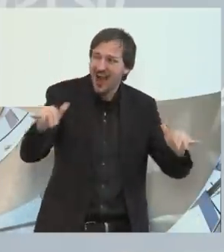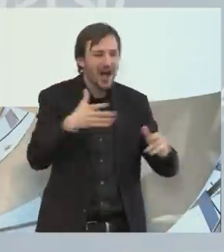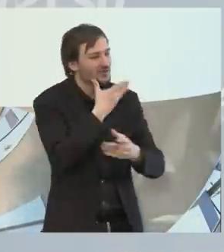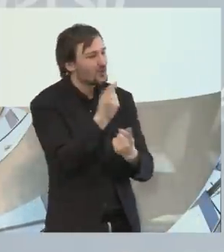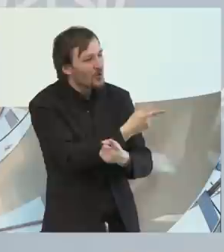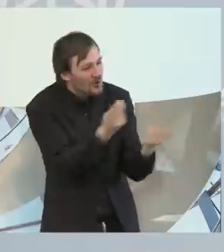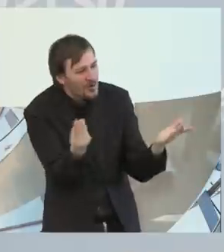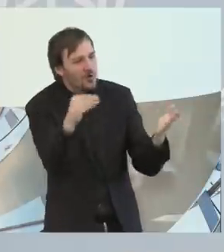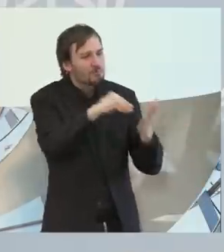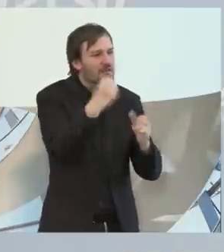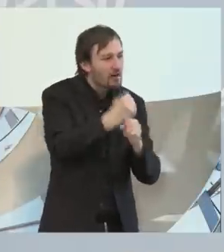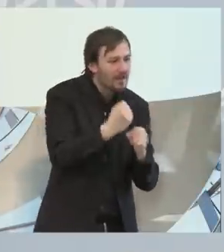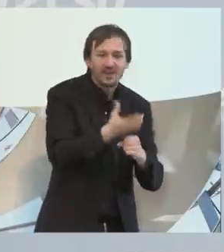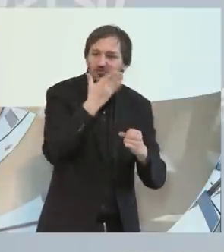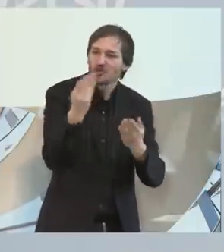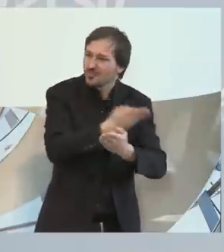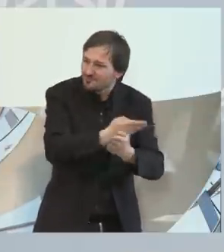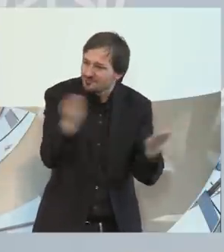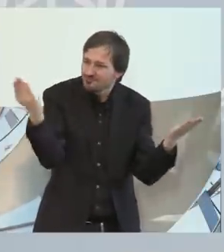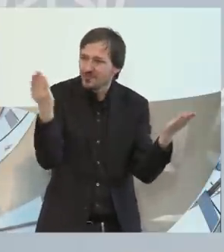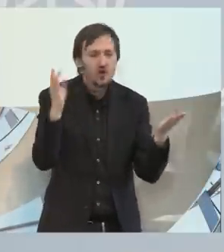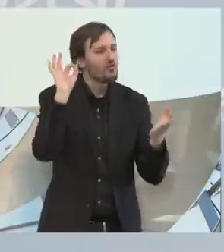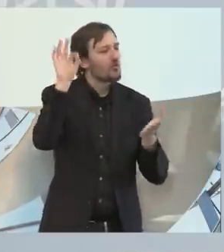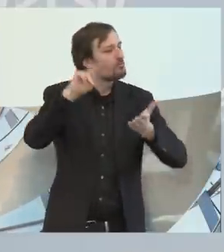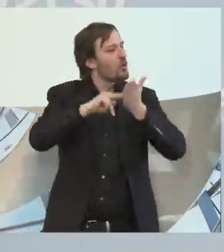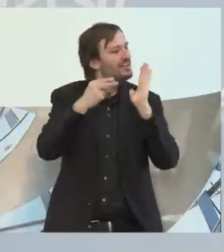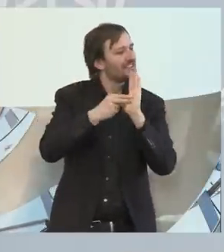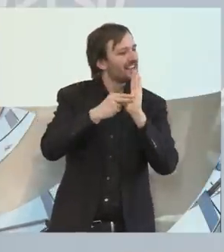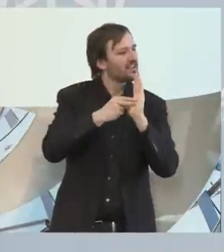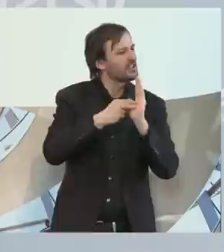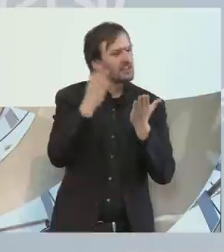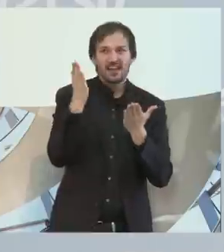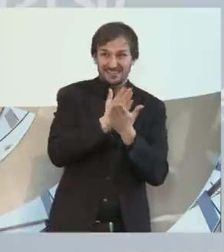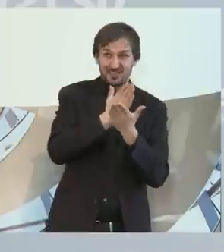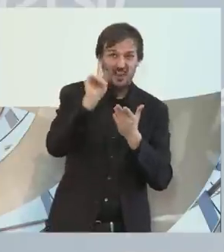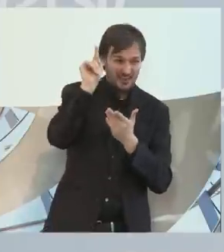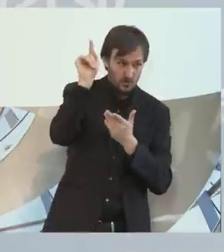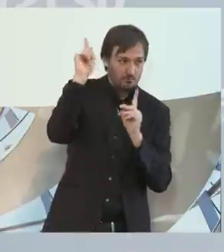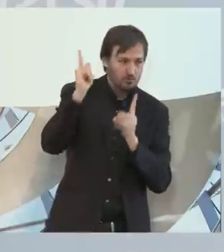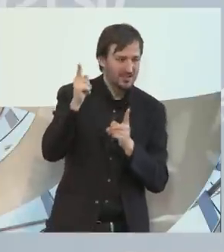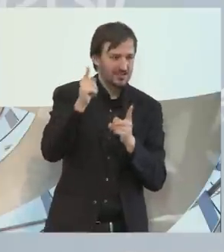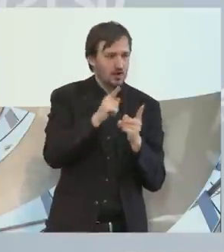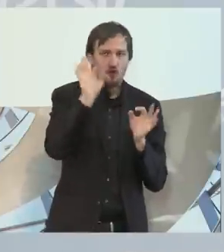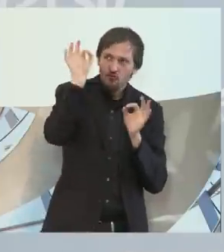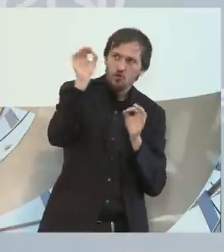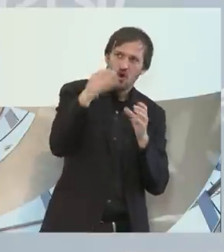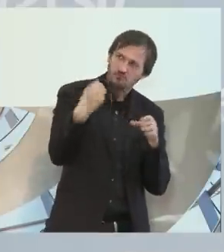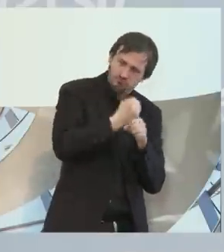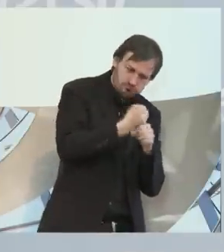am Ende politisch außer Praxis für die politische Praxis die richtigen Entscheidungen treffen werden und am Ende